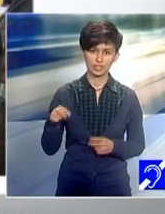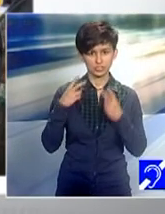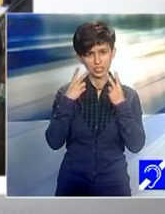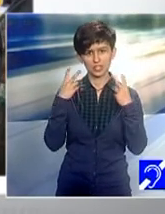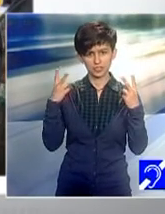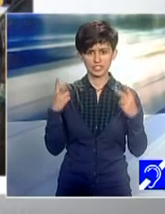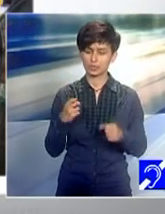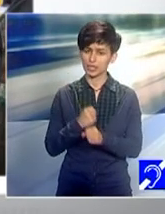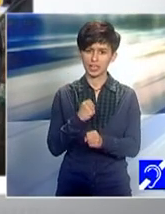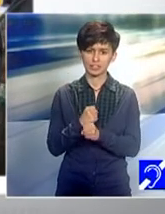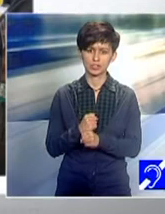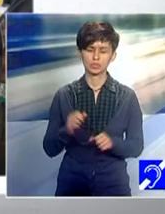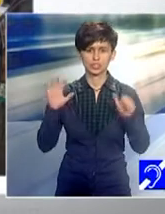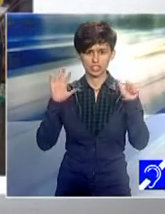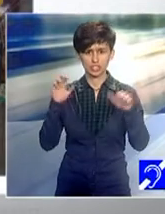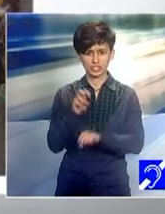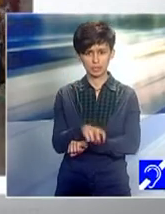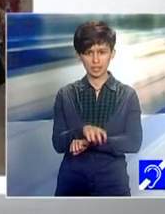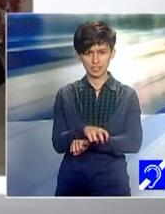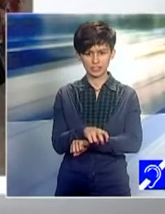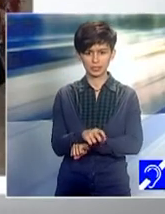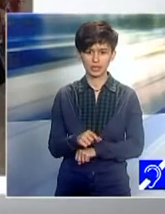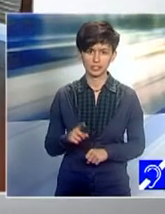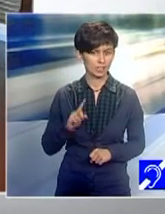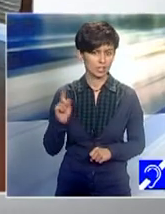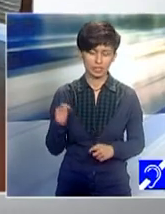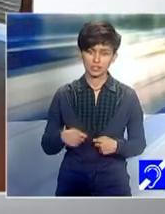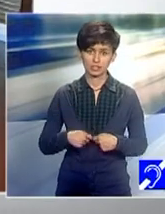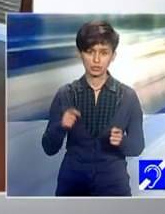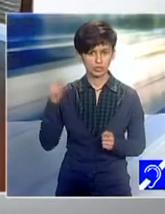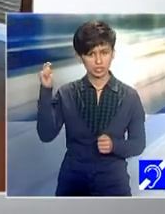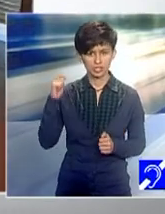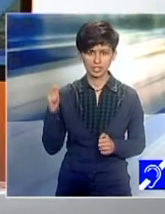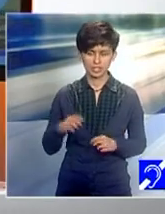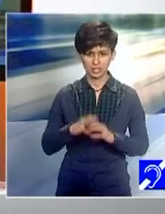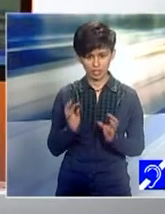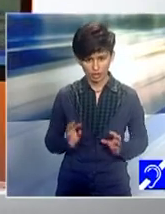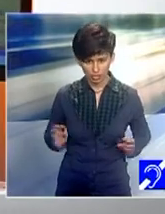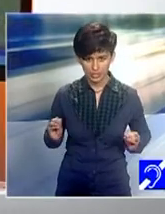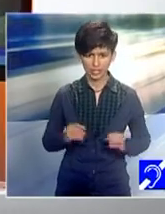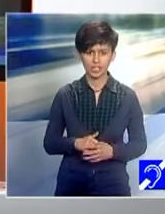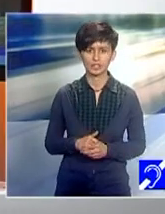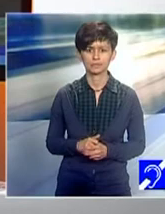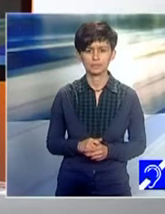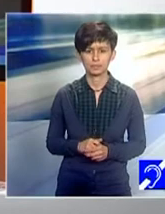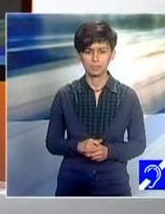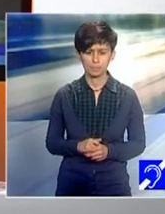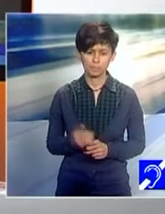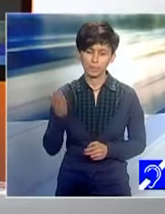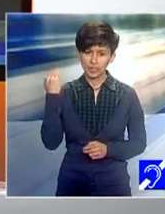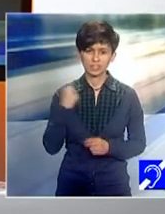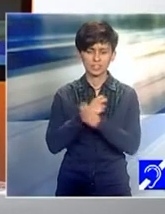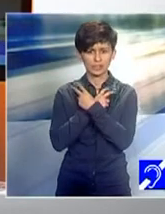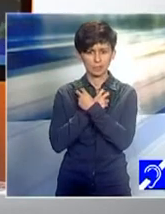care voi l-ați avut, cei șase participanți, trebuie să menționăm că nu toți ați fost din România, spuneam că din România, ați fost parcă din